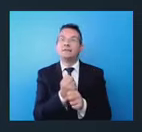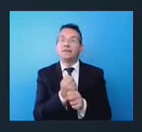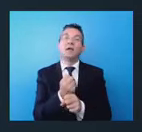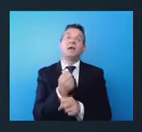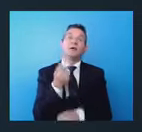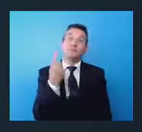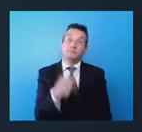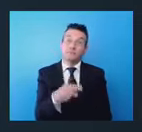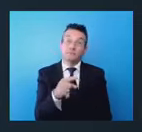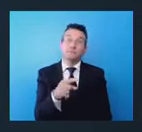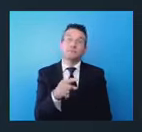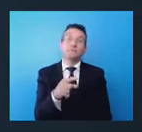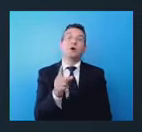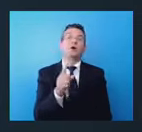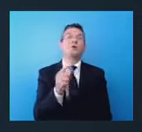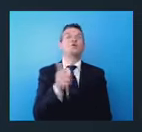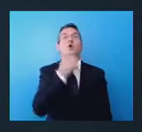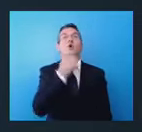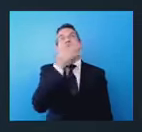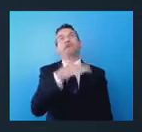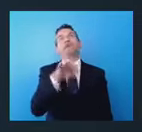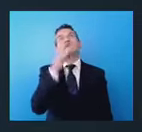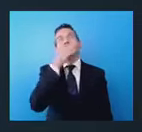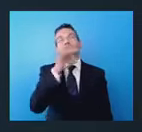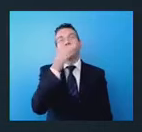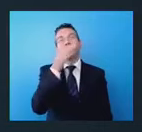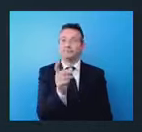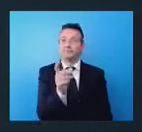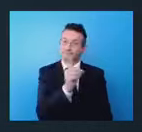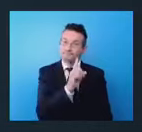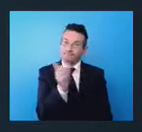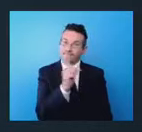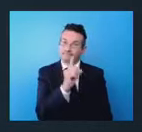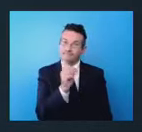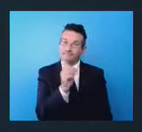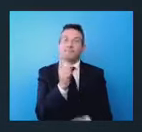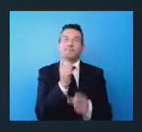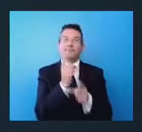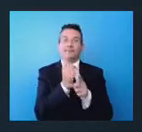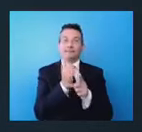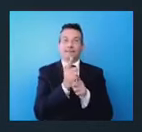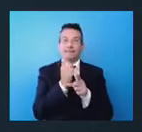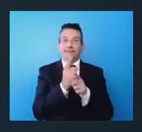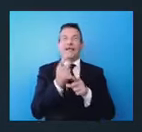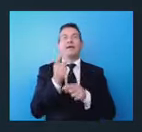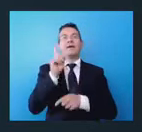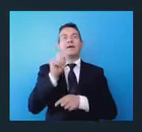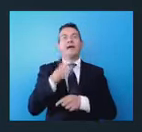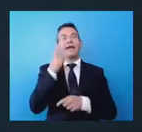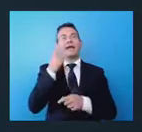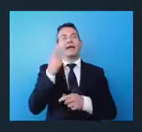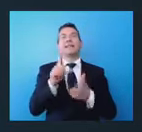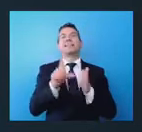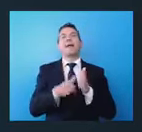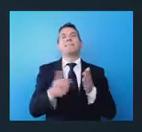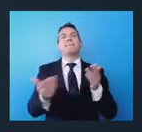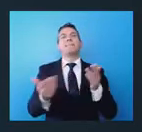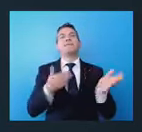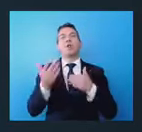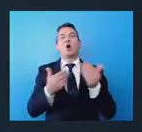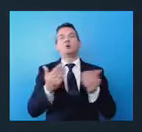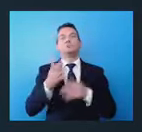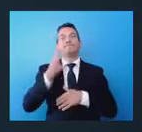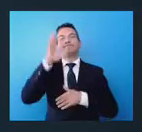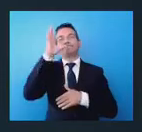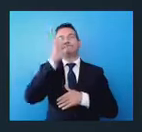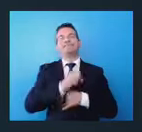esercizio accademico. Noi dobbiamo immaginare anche in tempi veloci qual è la vera traiettoria di sviluppo,